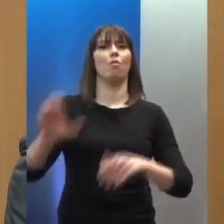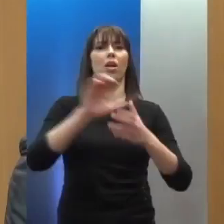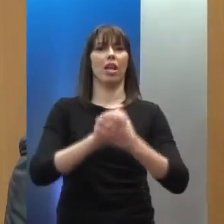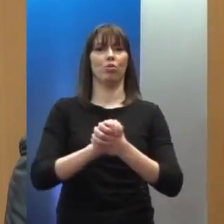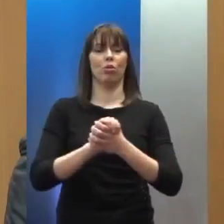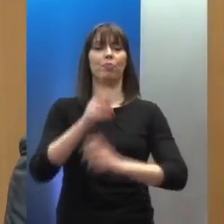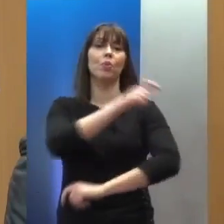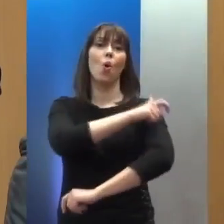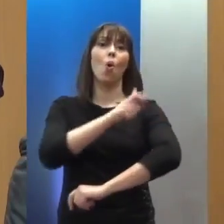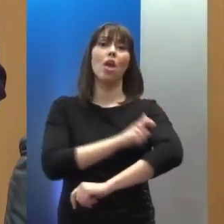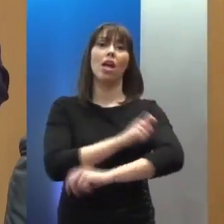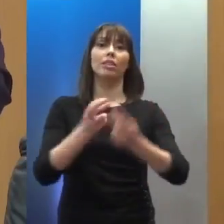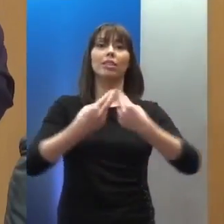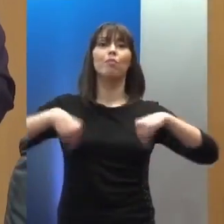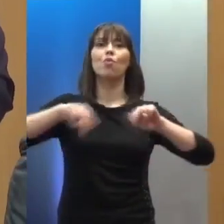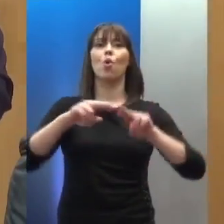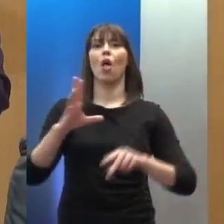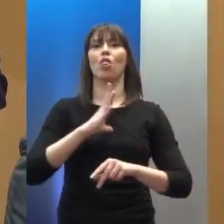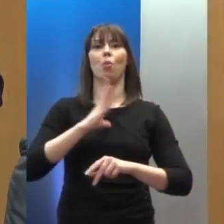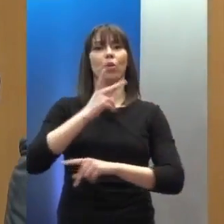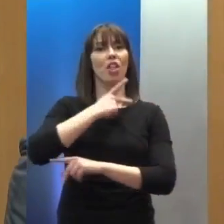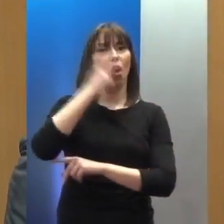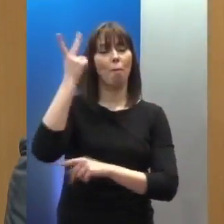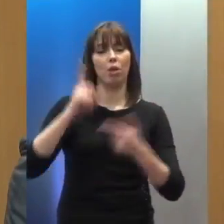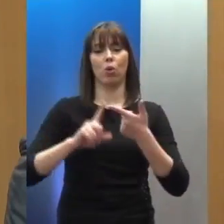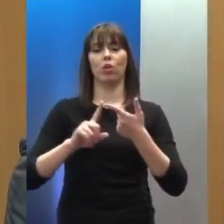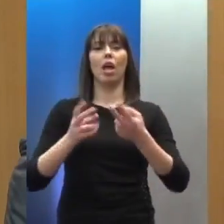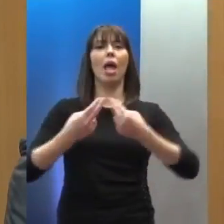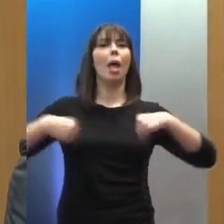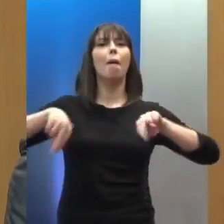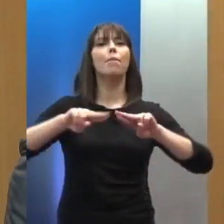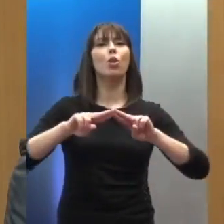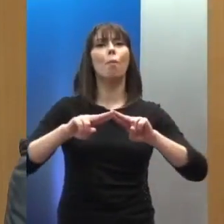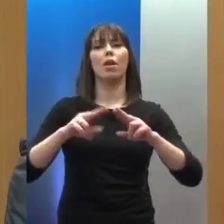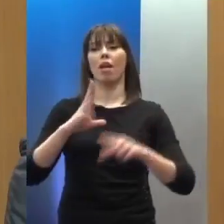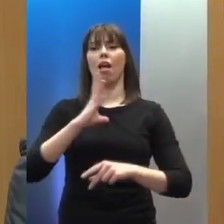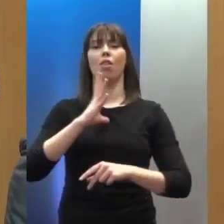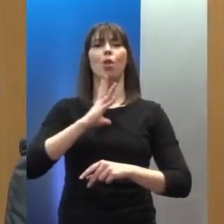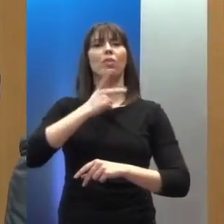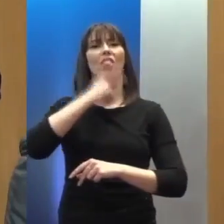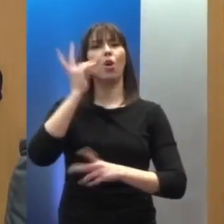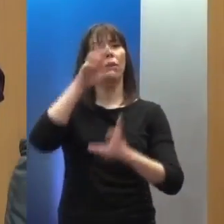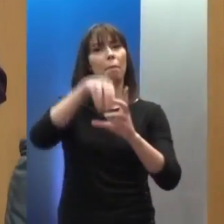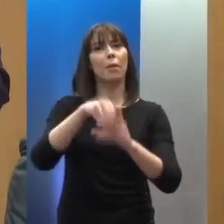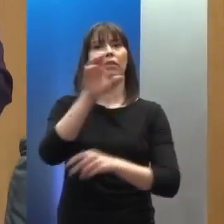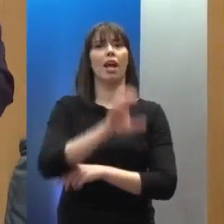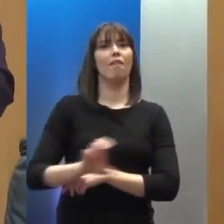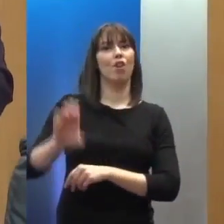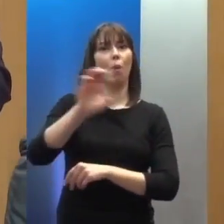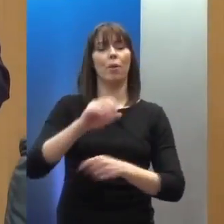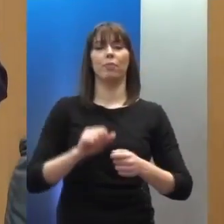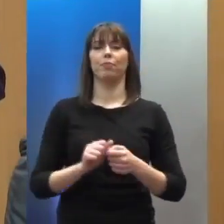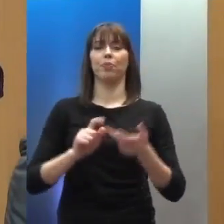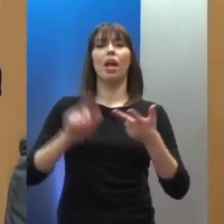των Ηνωμένων Εθνών, η Επιτροπή για τα Ανθρώπινα Δικαιώματα στο Συμβούλιο της Ευρώπης, το Ευρωπαϊκό Γραφείο